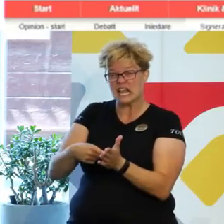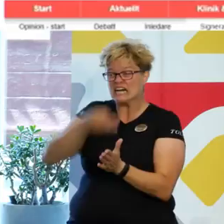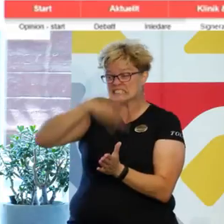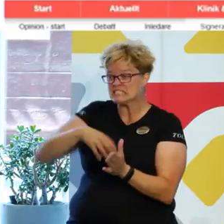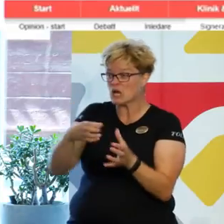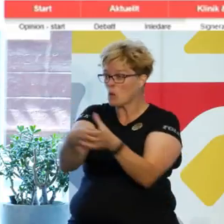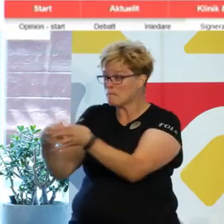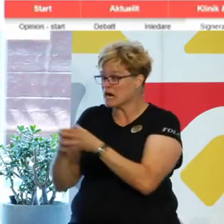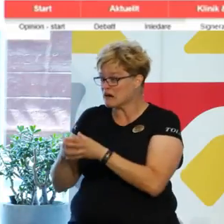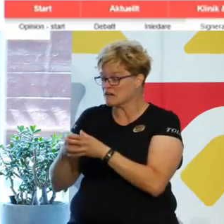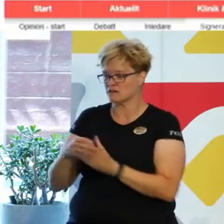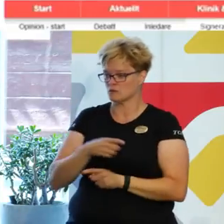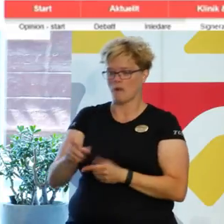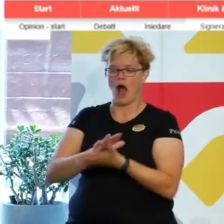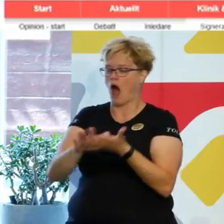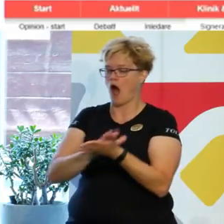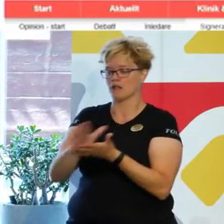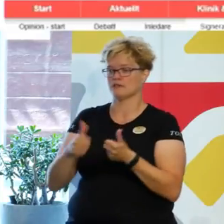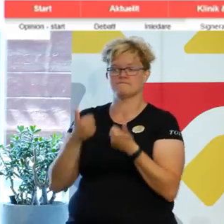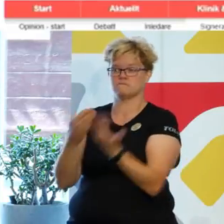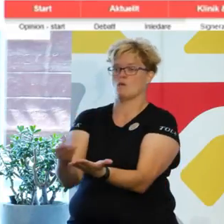riskgrupper som aldrig når fram.